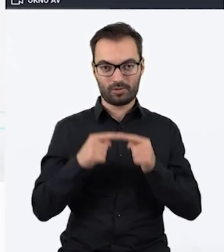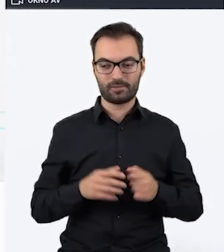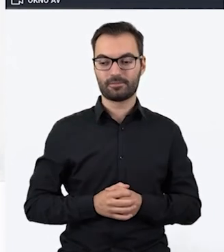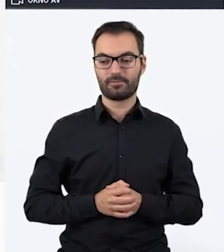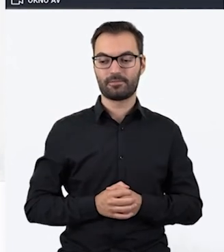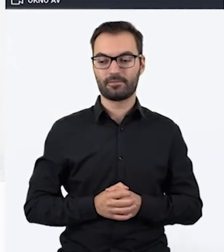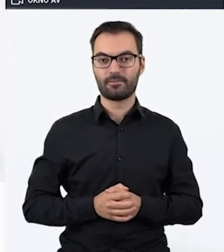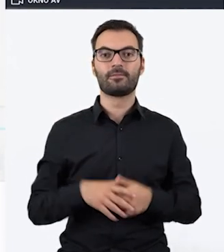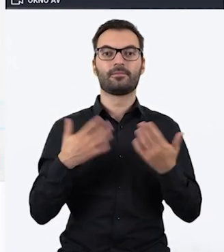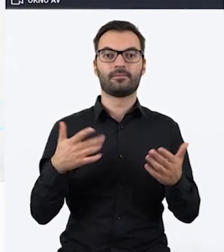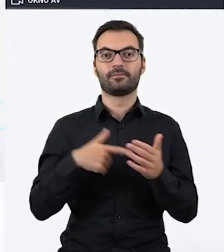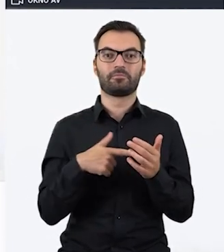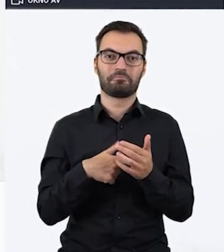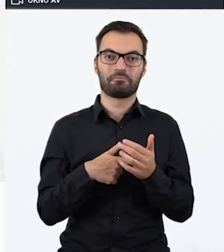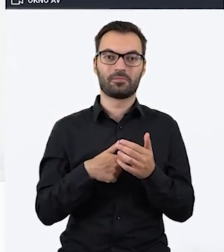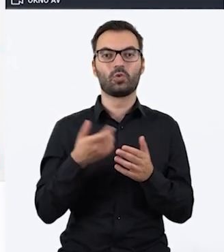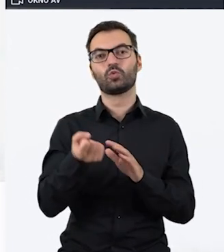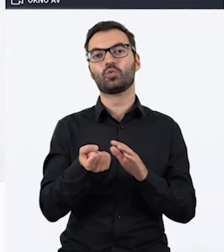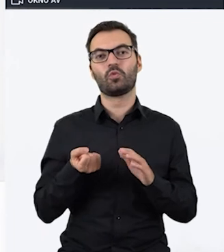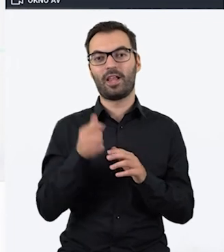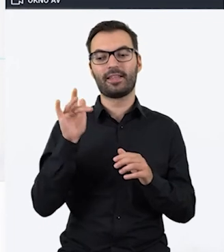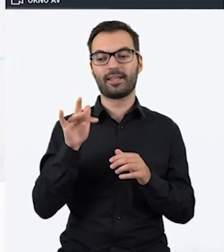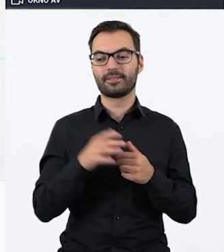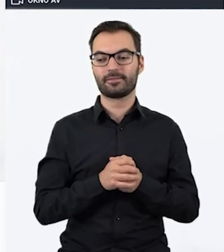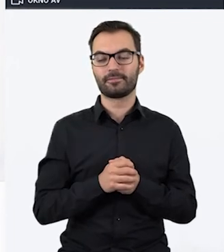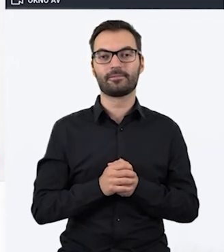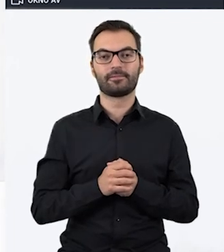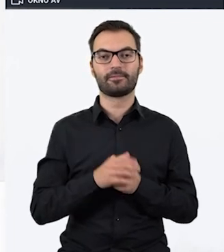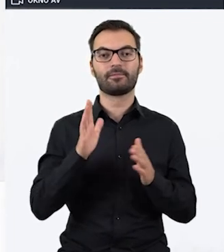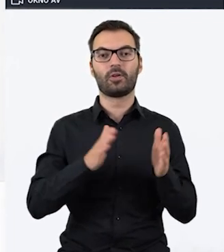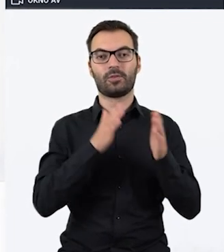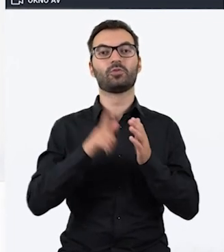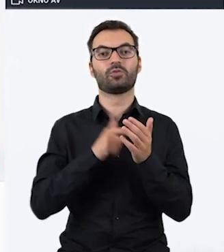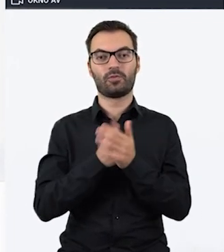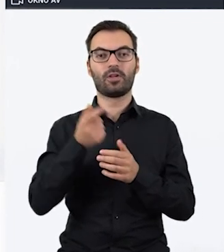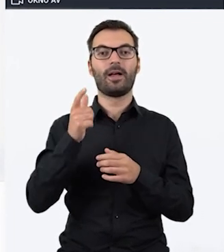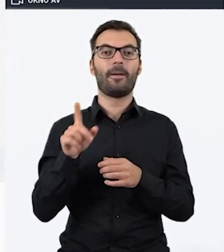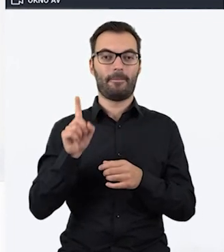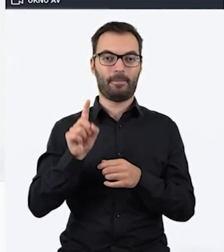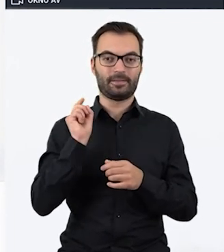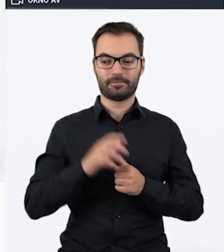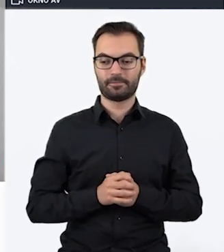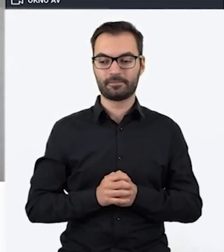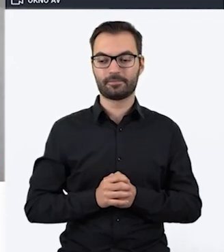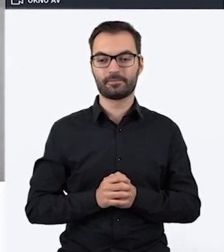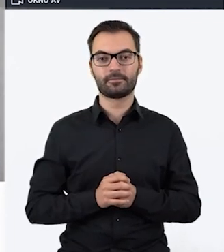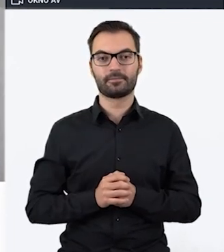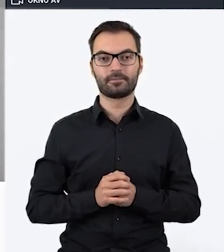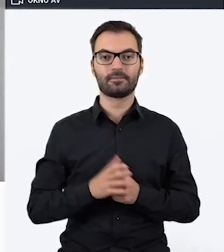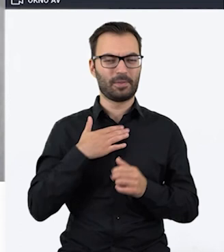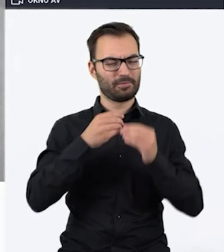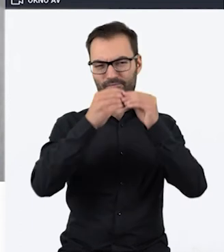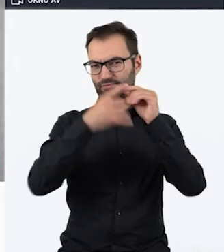No i powiedzmy, że ta szuflada tutaj, a następnie znowu kliknąć paluszek i mamy różne możliwości.